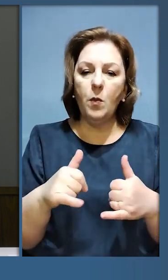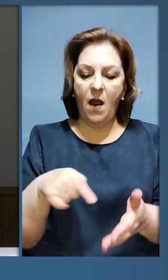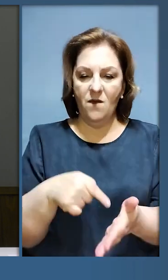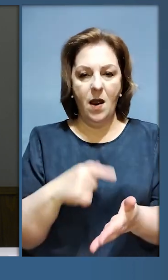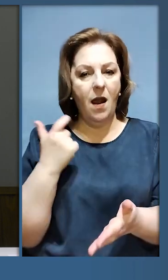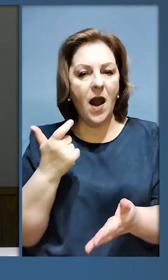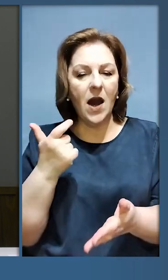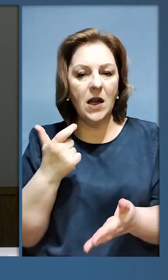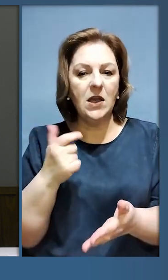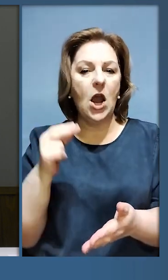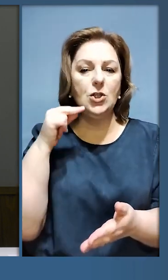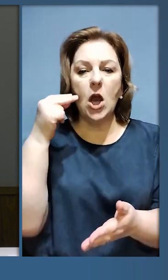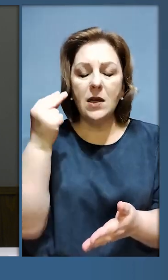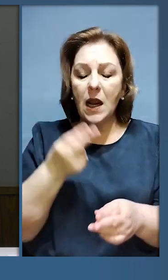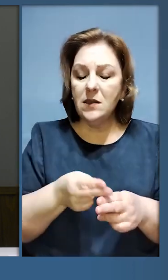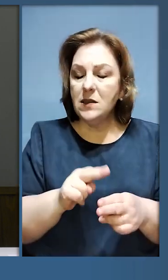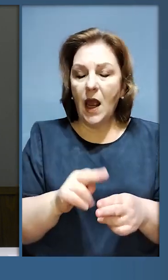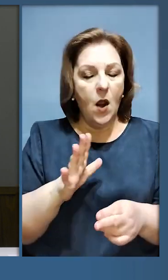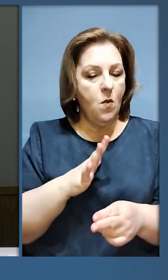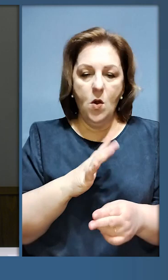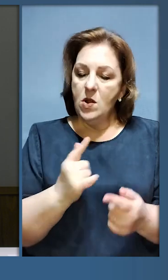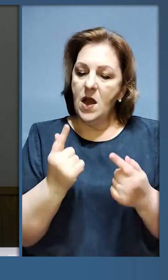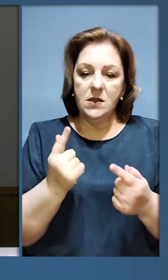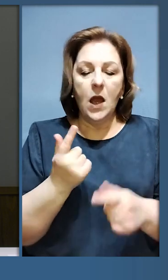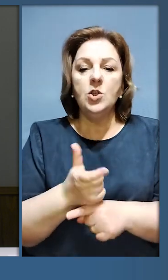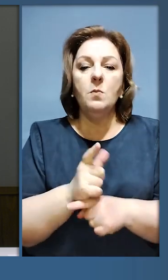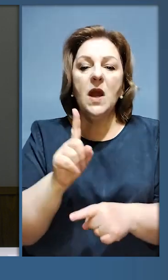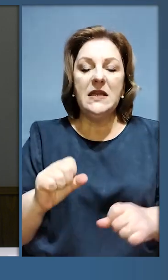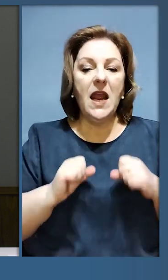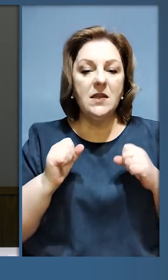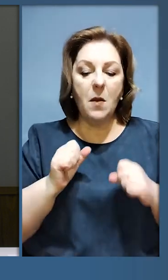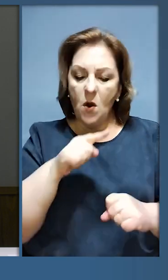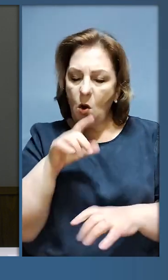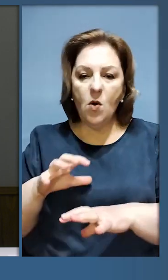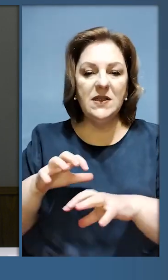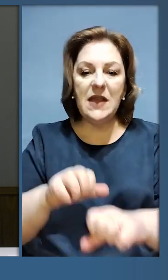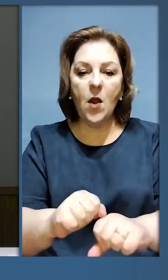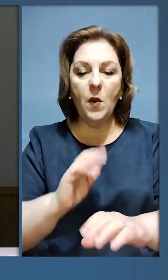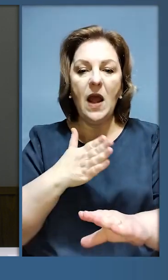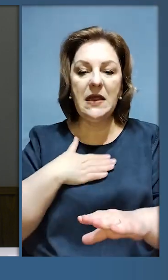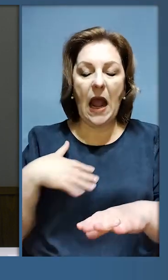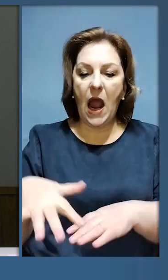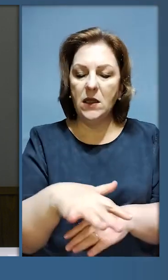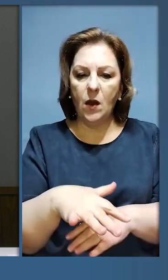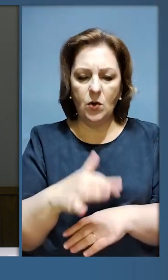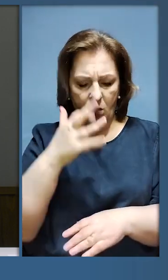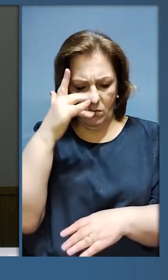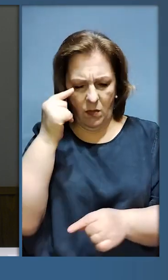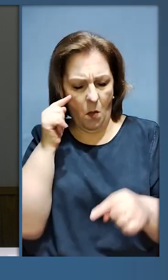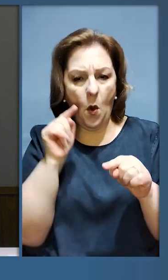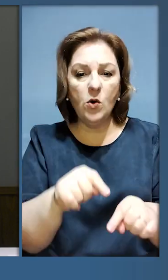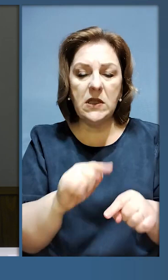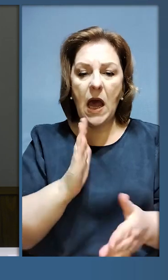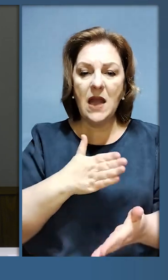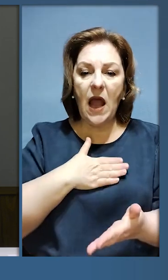Маріуполь, на Харків, на Чернігів. Це було значно більше, ніж намагання Росії захопити нашу